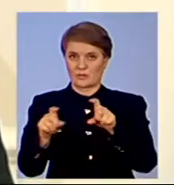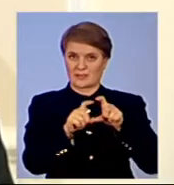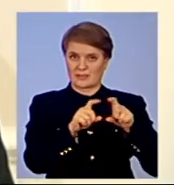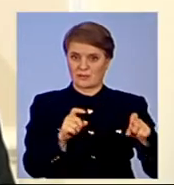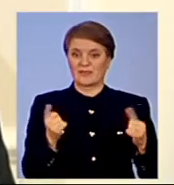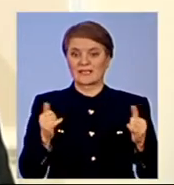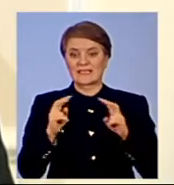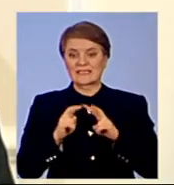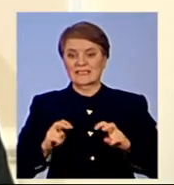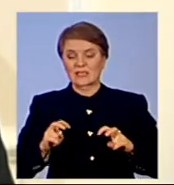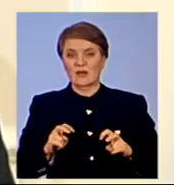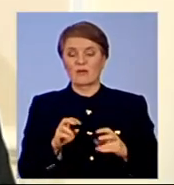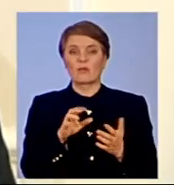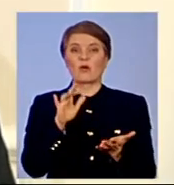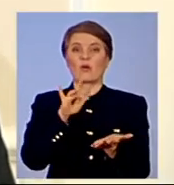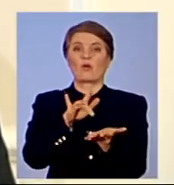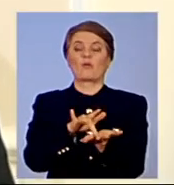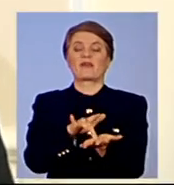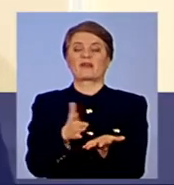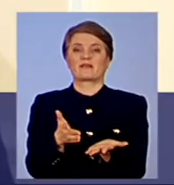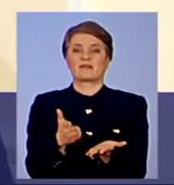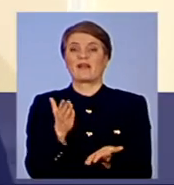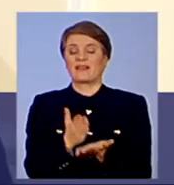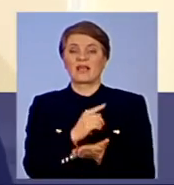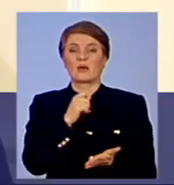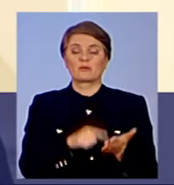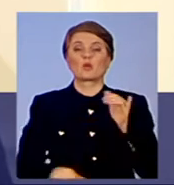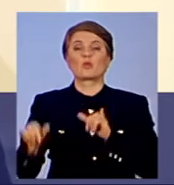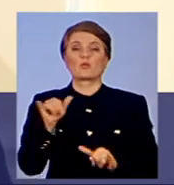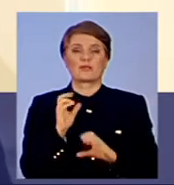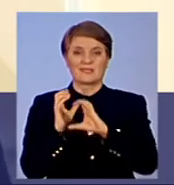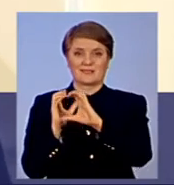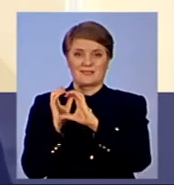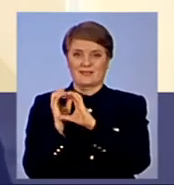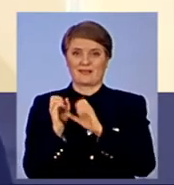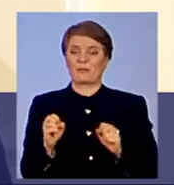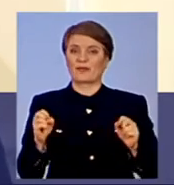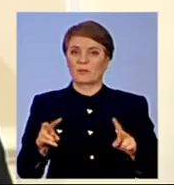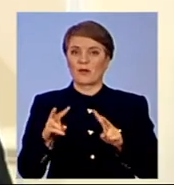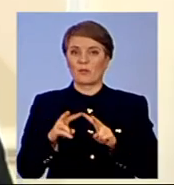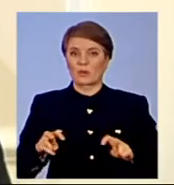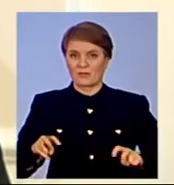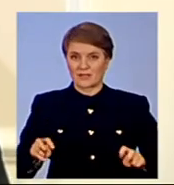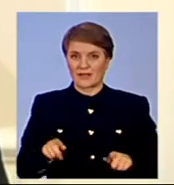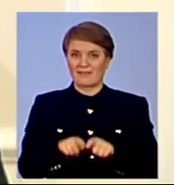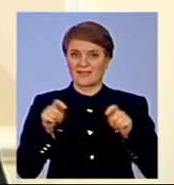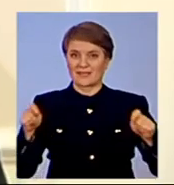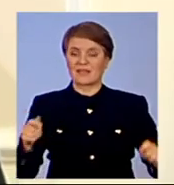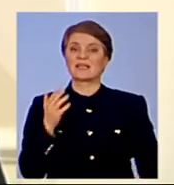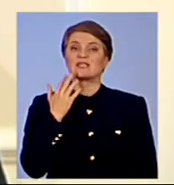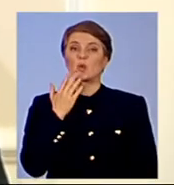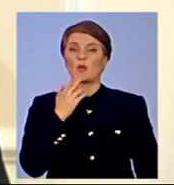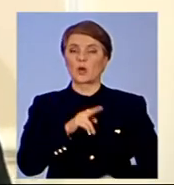Зараз з'ясовуємо об'єкт, тому що є питання, куди все-таки стріляли. Кримінальне провадження відкриття національної поліції,